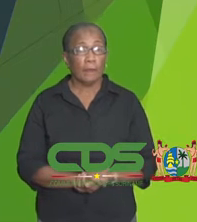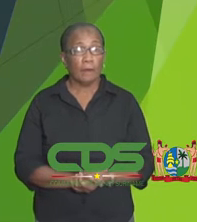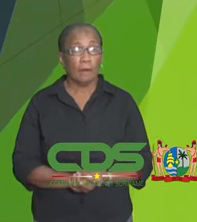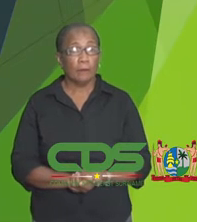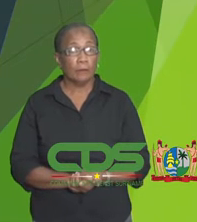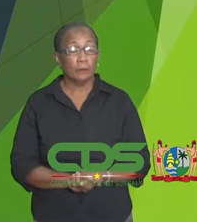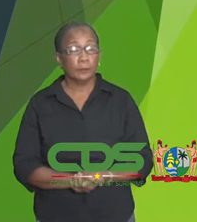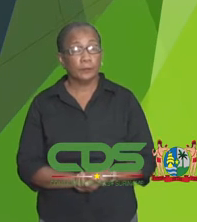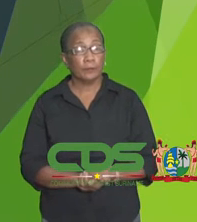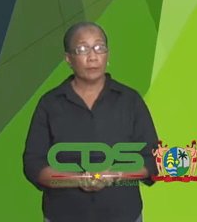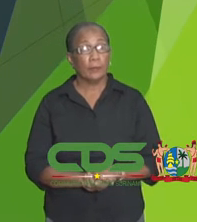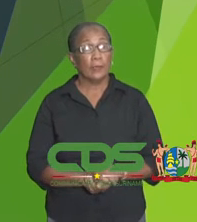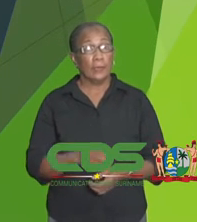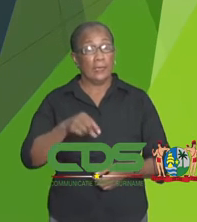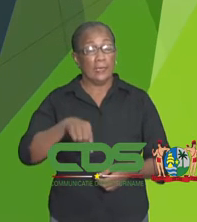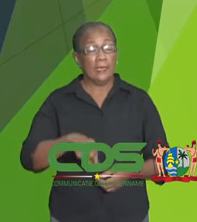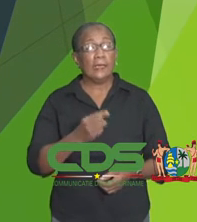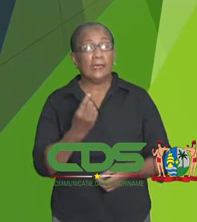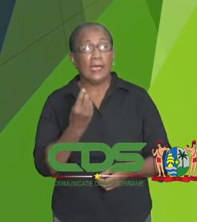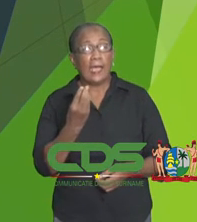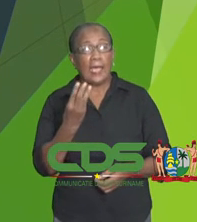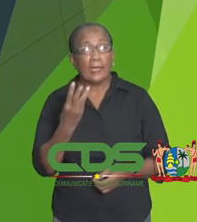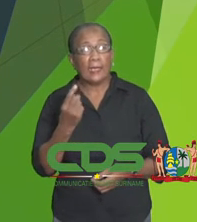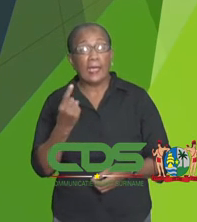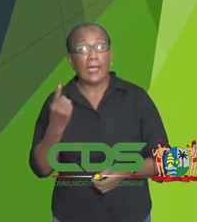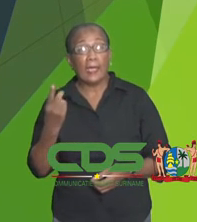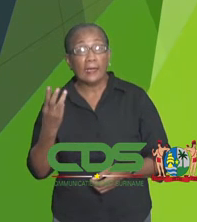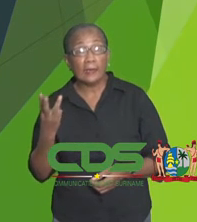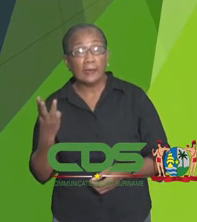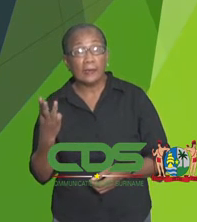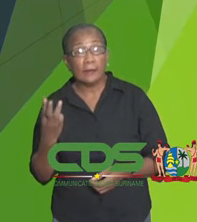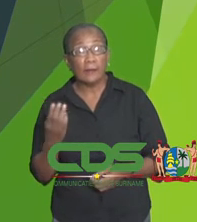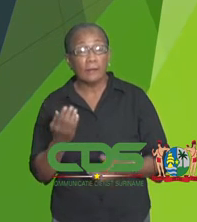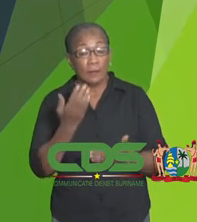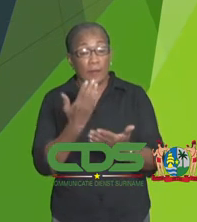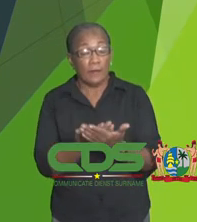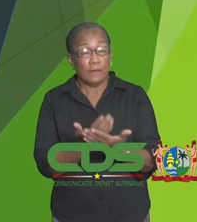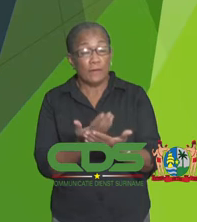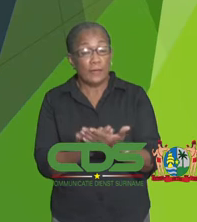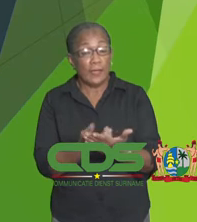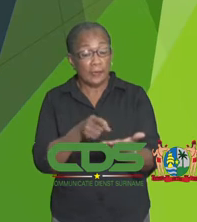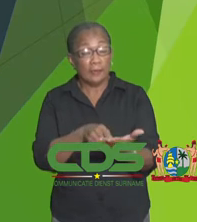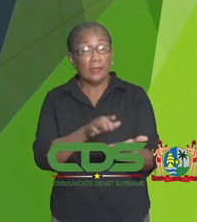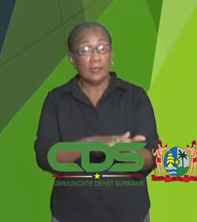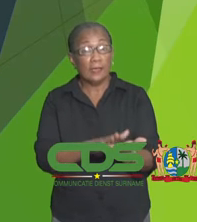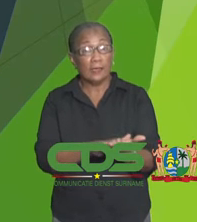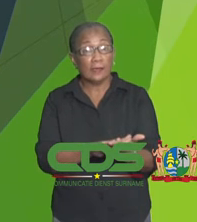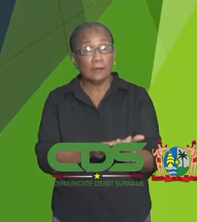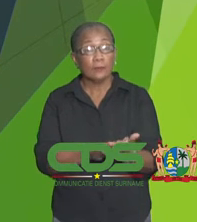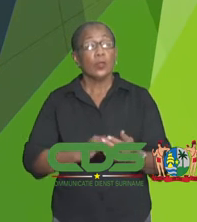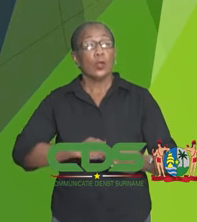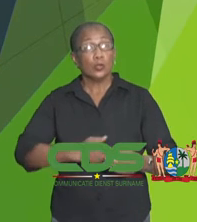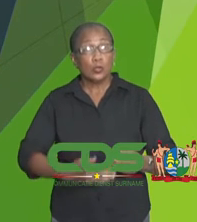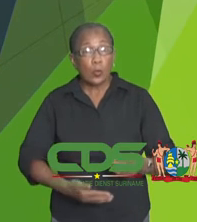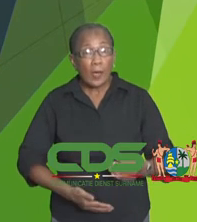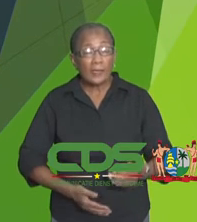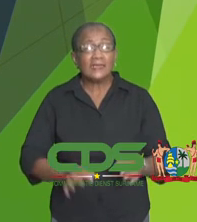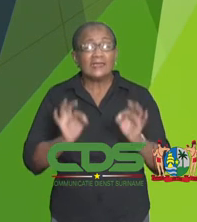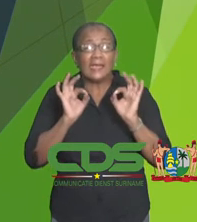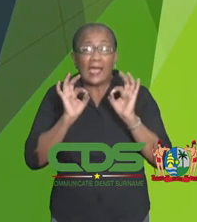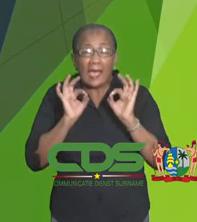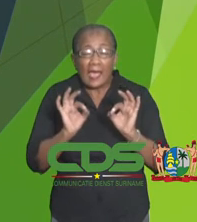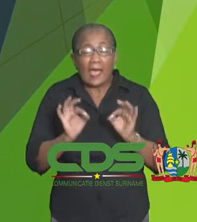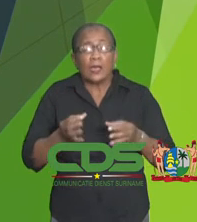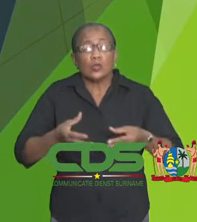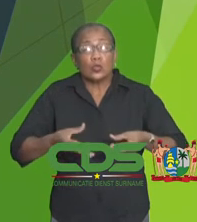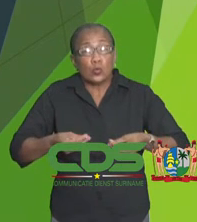Ik heb hier enkele feiten voor u neergepend. Zwangeren zijn extra kwetsbaar